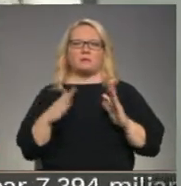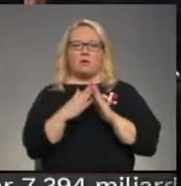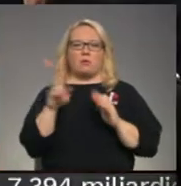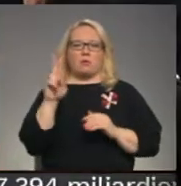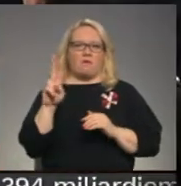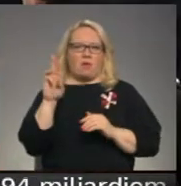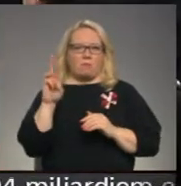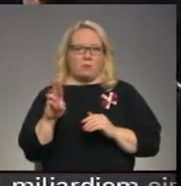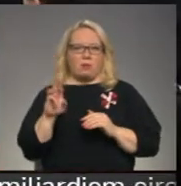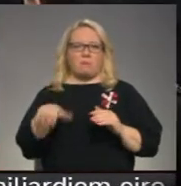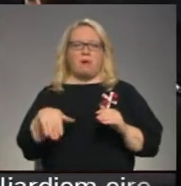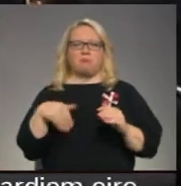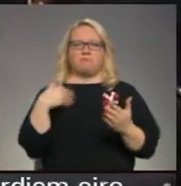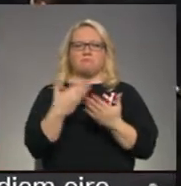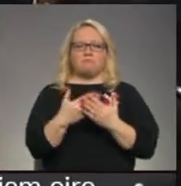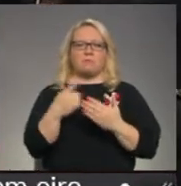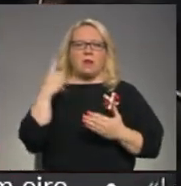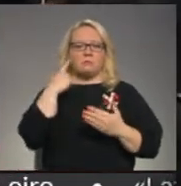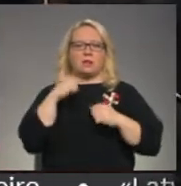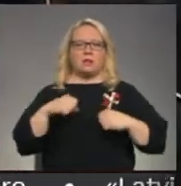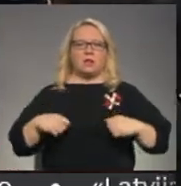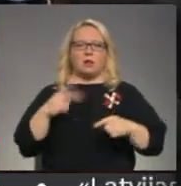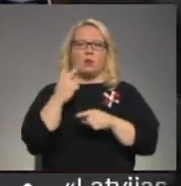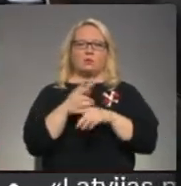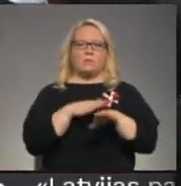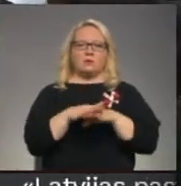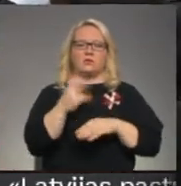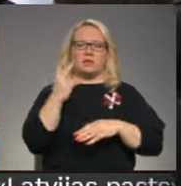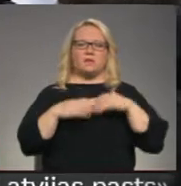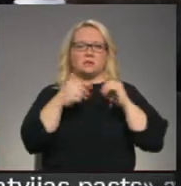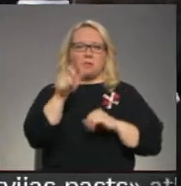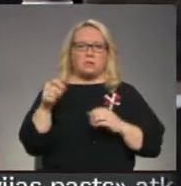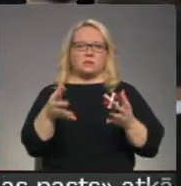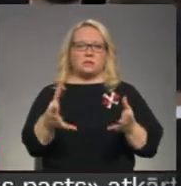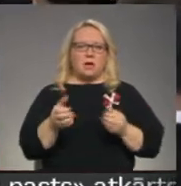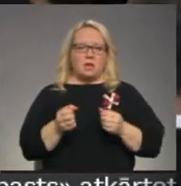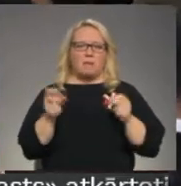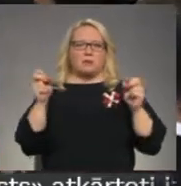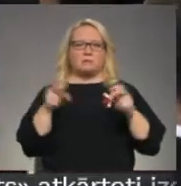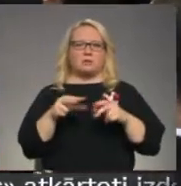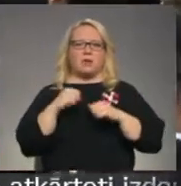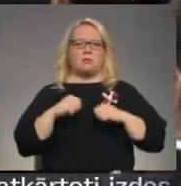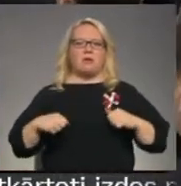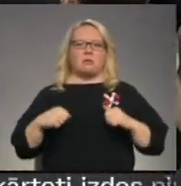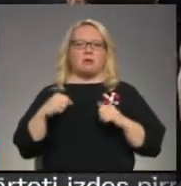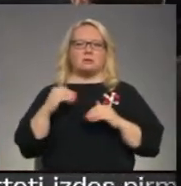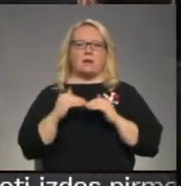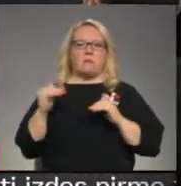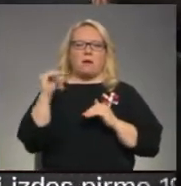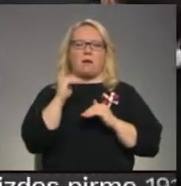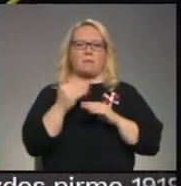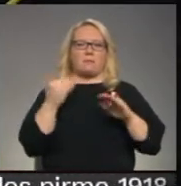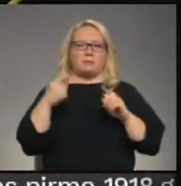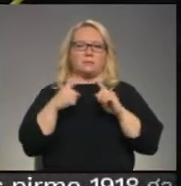novembrī. Par priekšzīmīgu un apzinīgu dienestu uzdevumu izpildu divas amatpersonas saņēma kārtējo speciālo dienestu pakāt pirms termiņu,